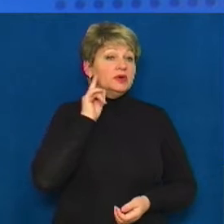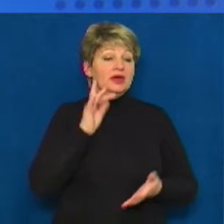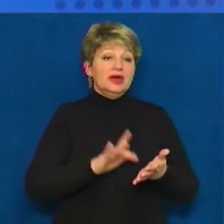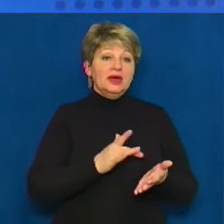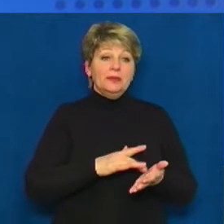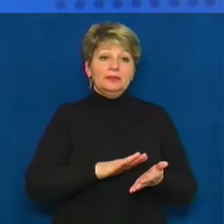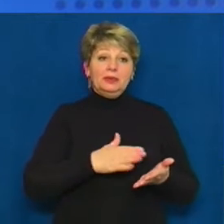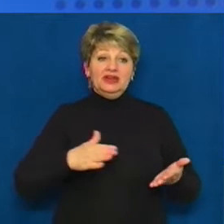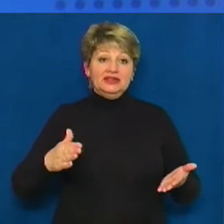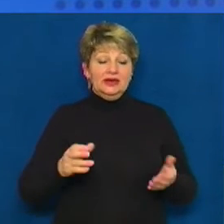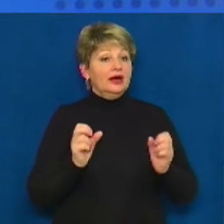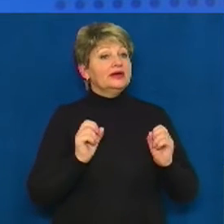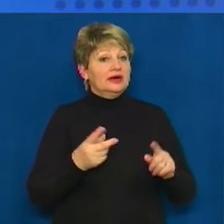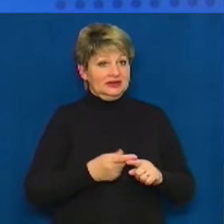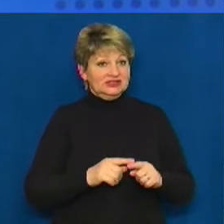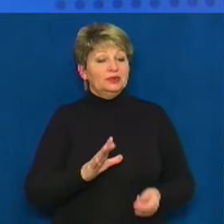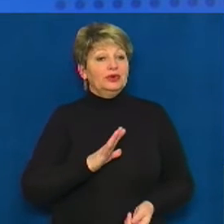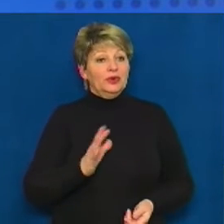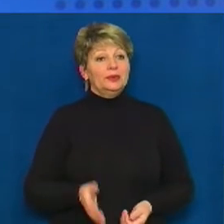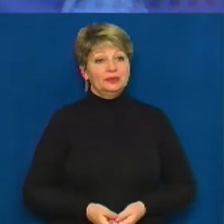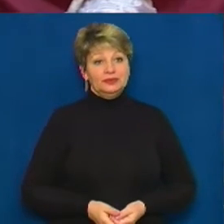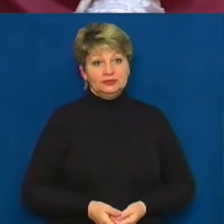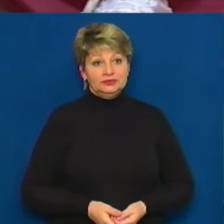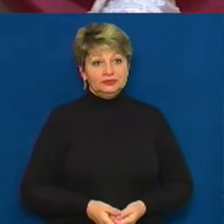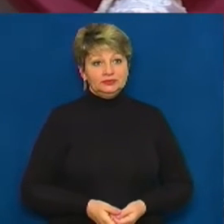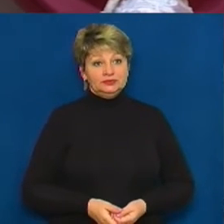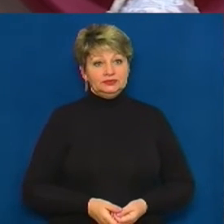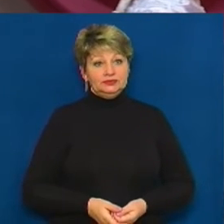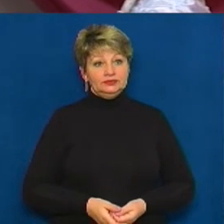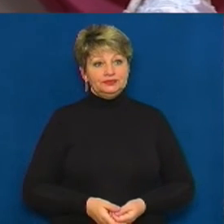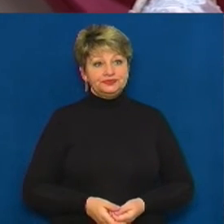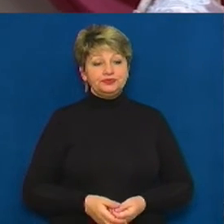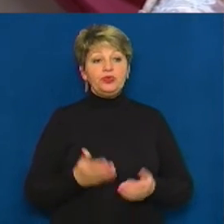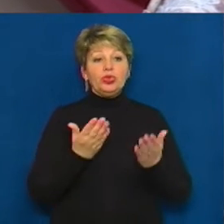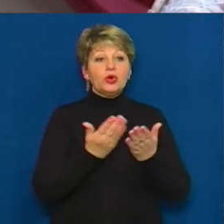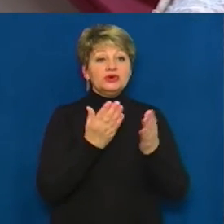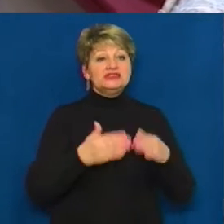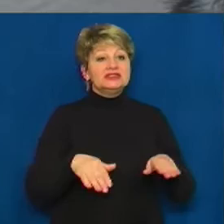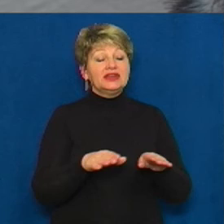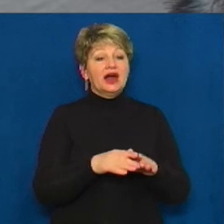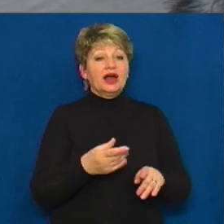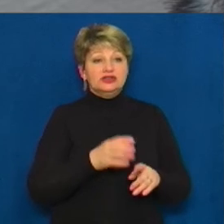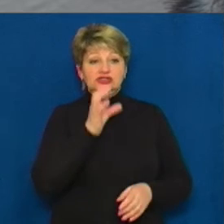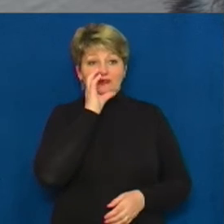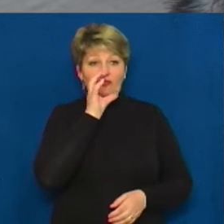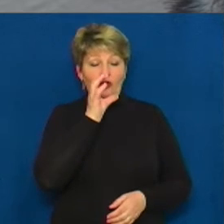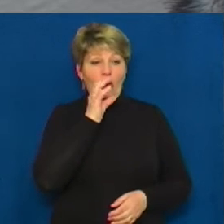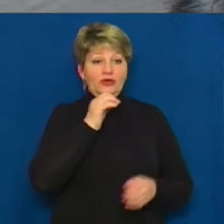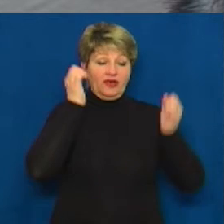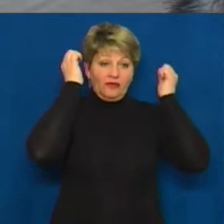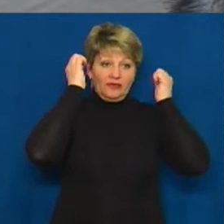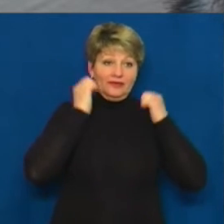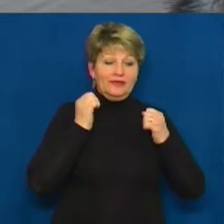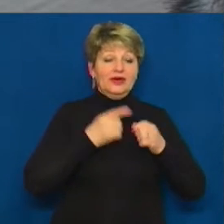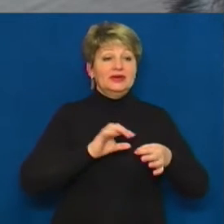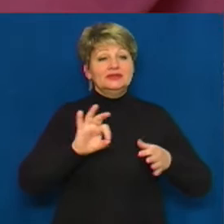Василя Симоненка. Як це було, бачила Тетяна Рева. Ось така з вовком націпко в капелюшку вбрані з